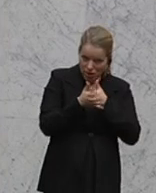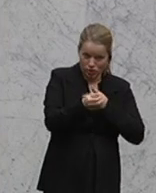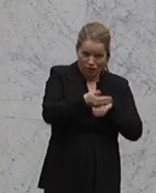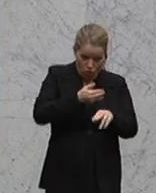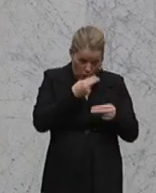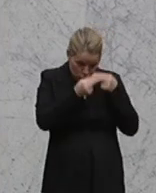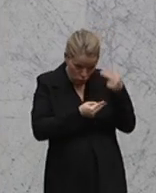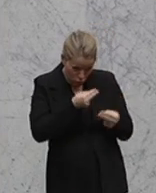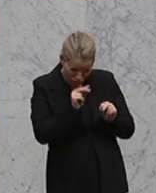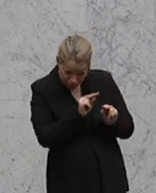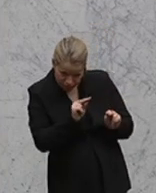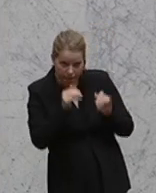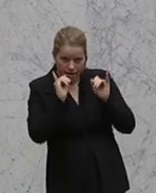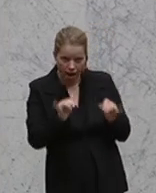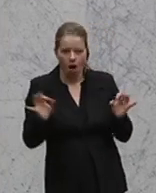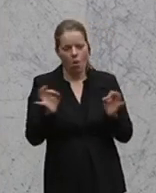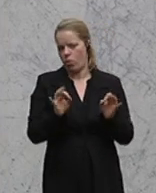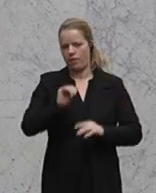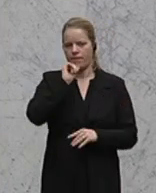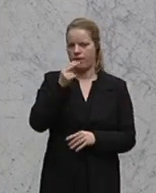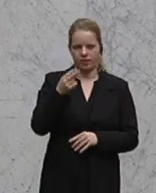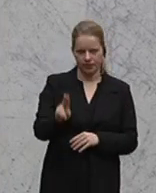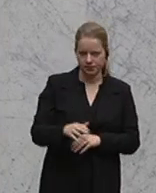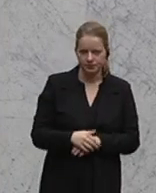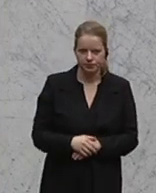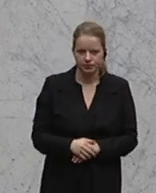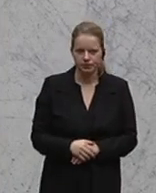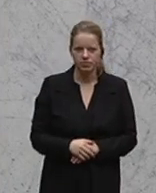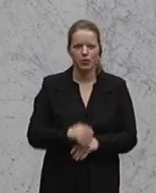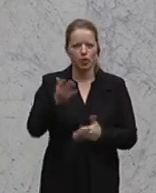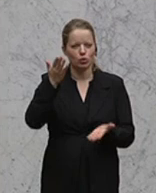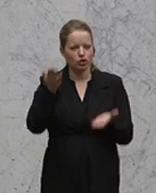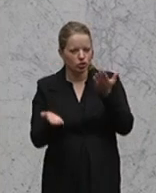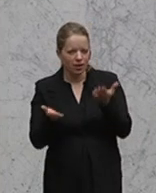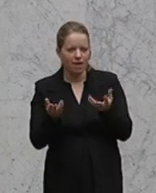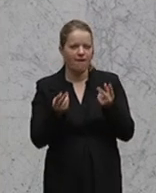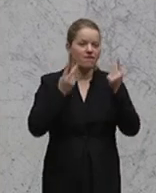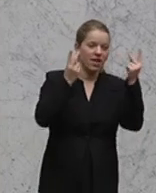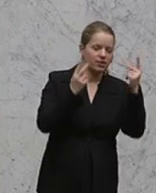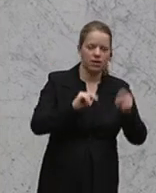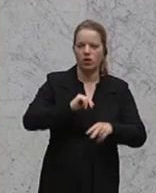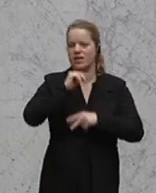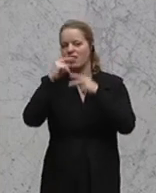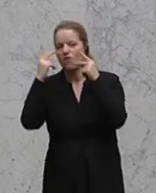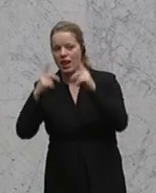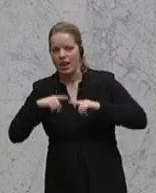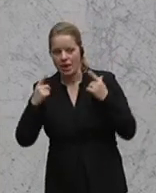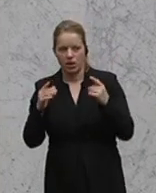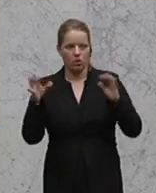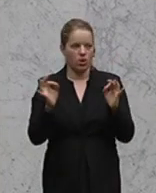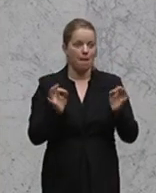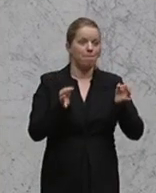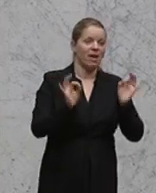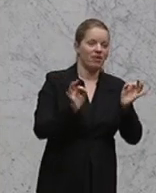Das heißt, dass wir hier etwas schaffen, dass eine Unterscheidung zwischen Werten und Unwerten leben, wie es von einem gekommen ist, oder zwischen